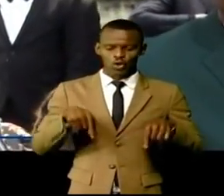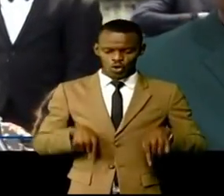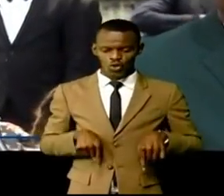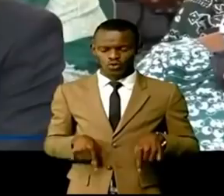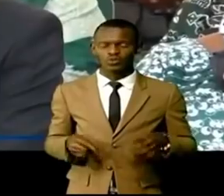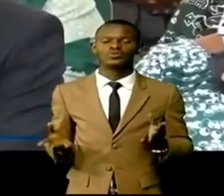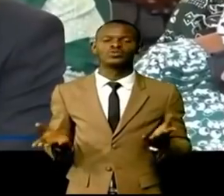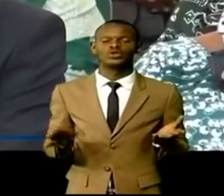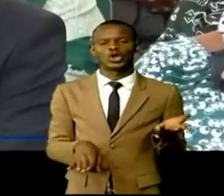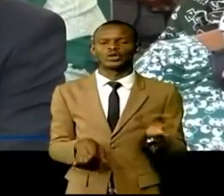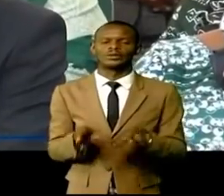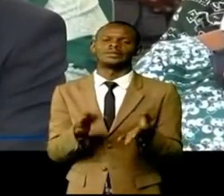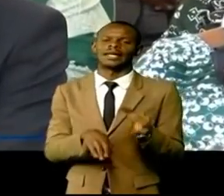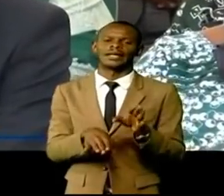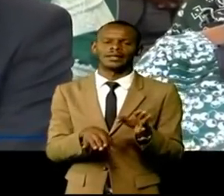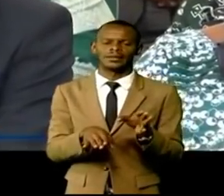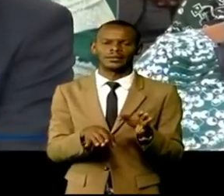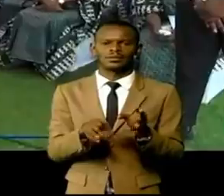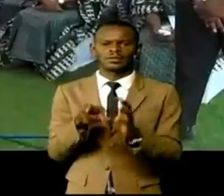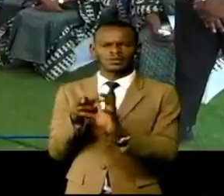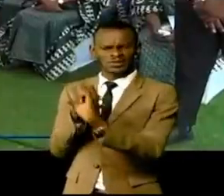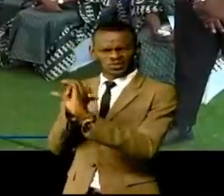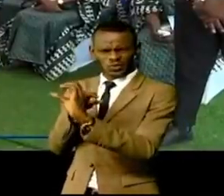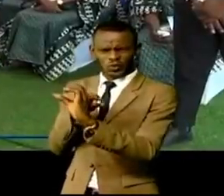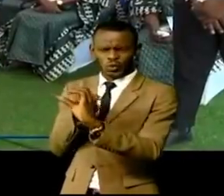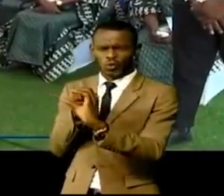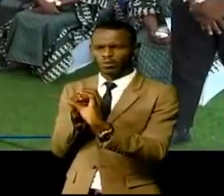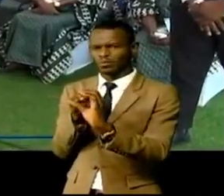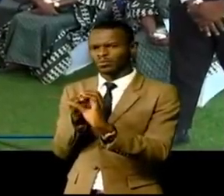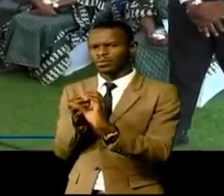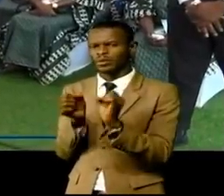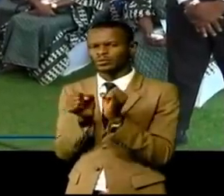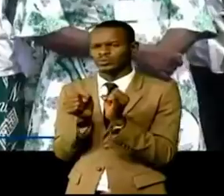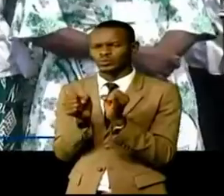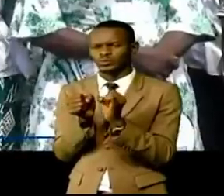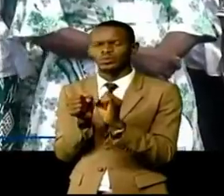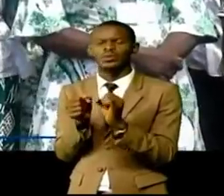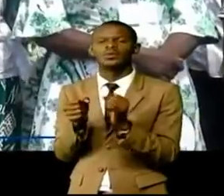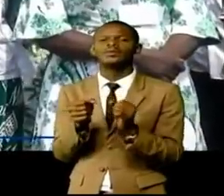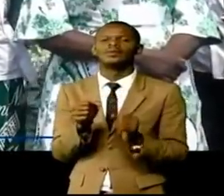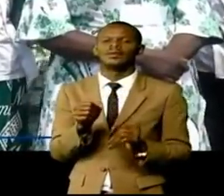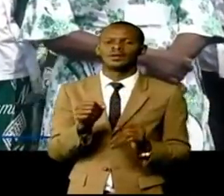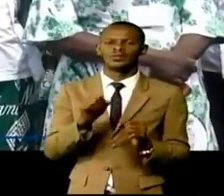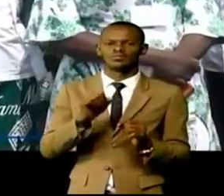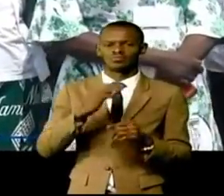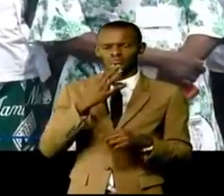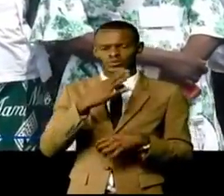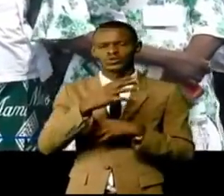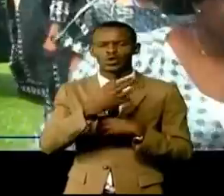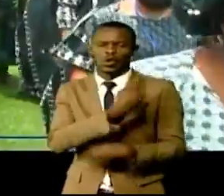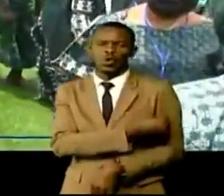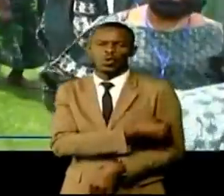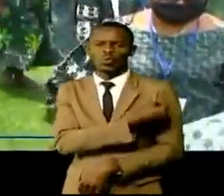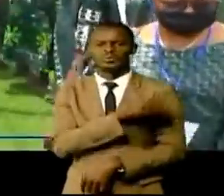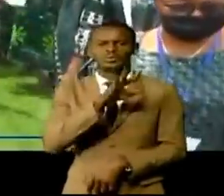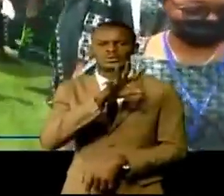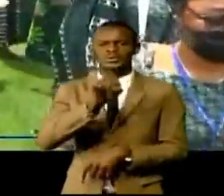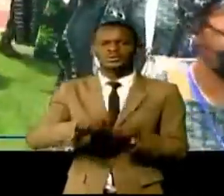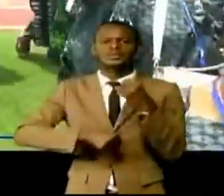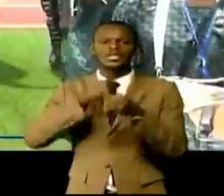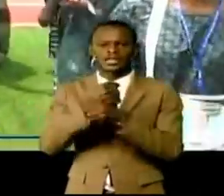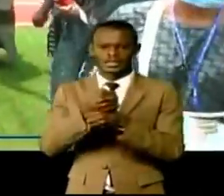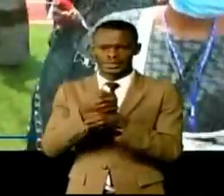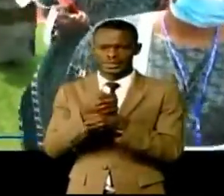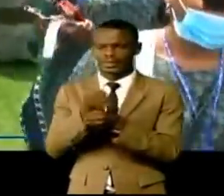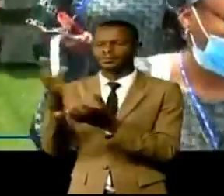corps est sorti à la morgue du cinquantenaire pour les hommages bien mérités sur l'explanade de la morgue et selon le rite